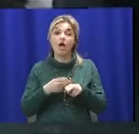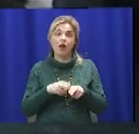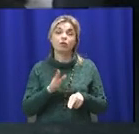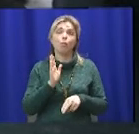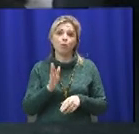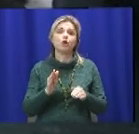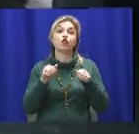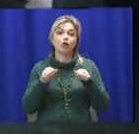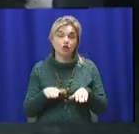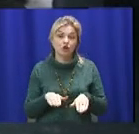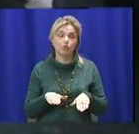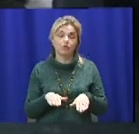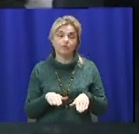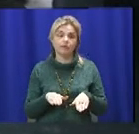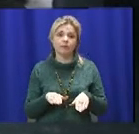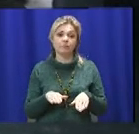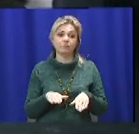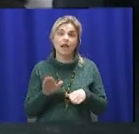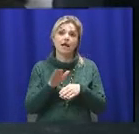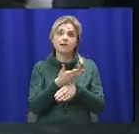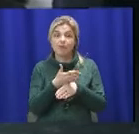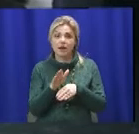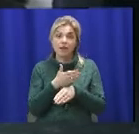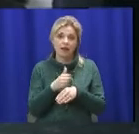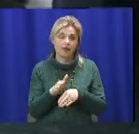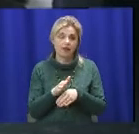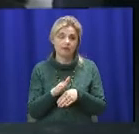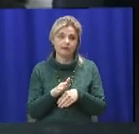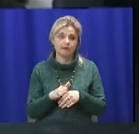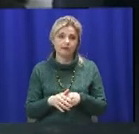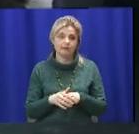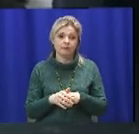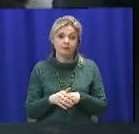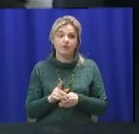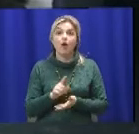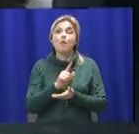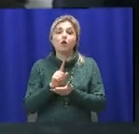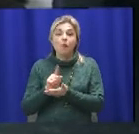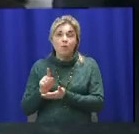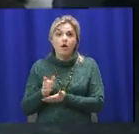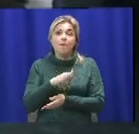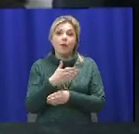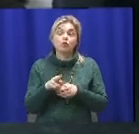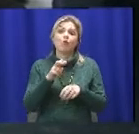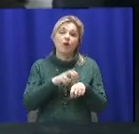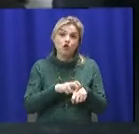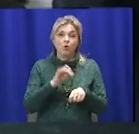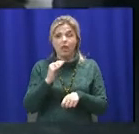решено путем распределения полномочий между врачом и фельдшером.